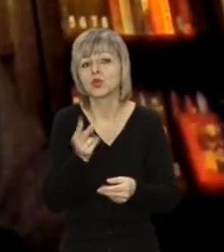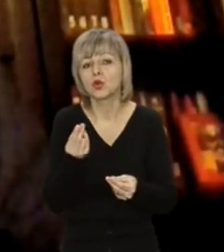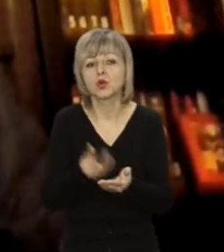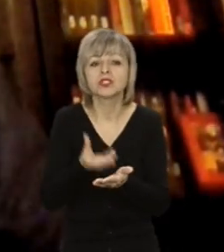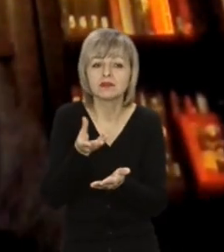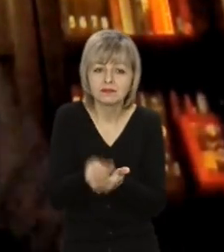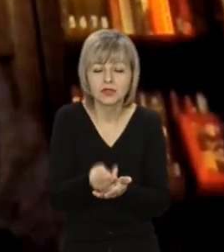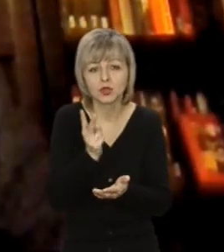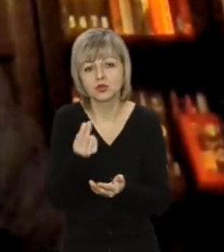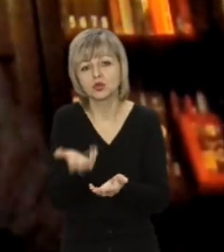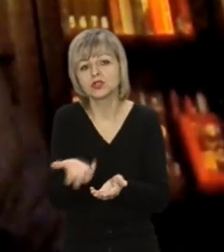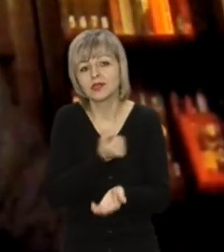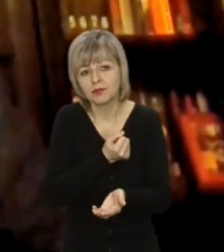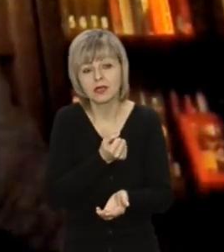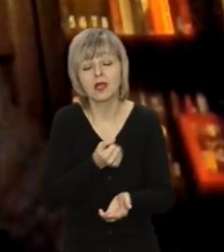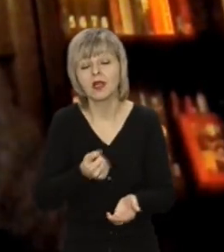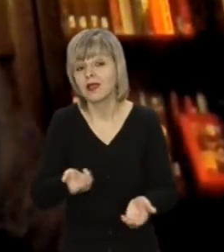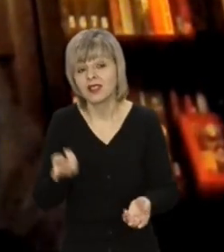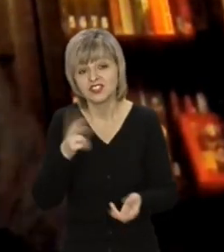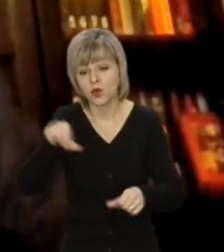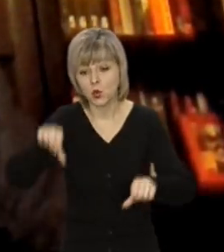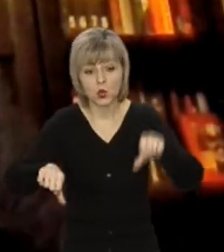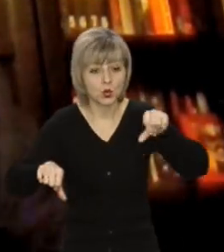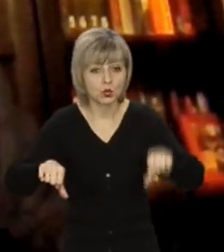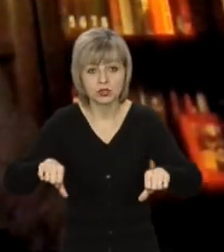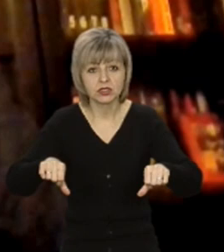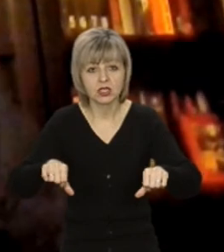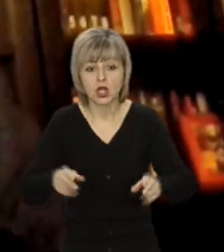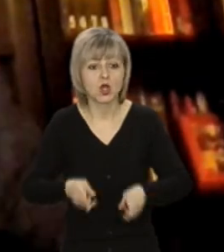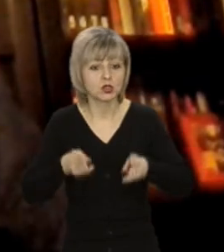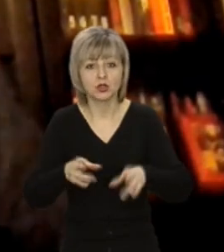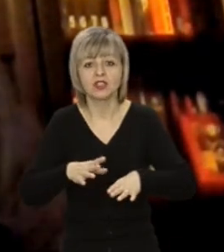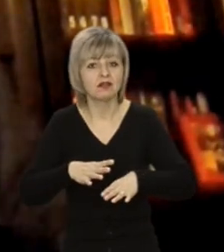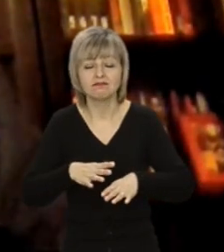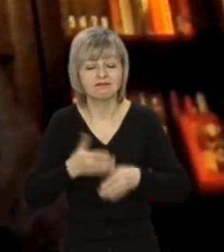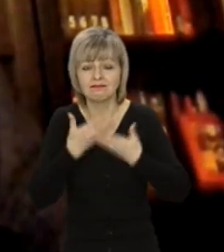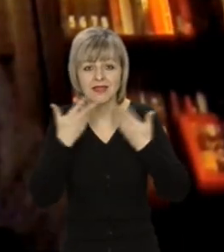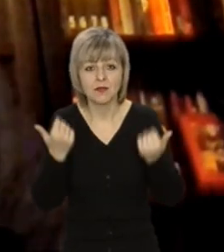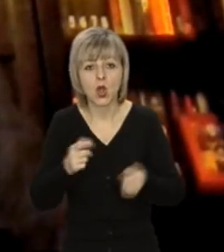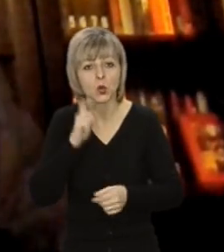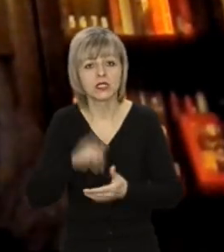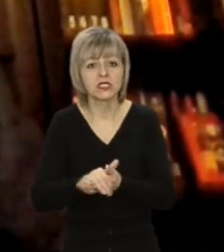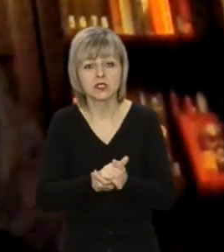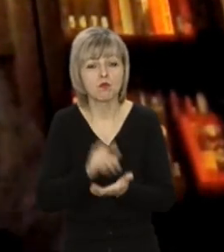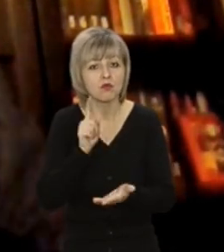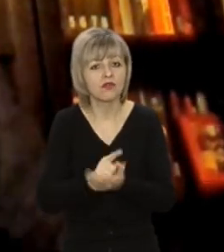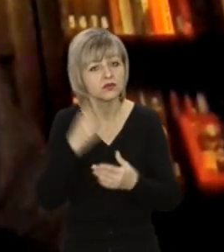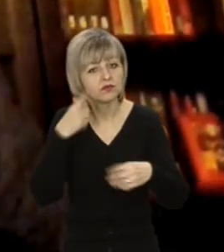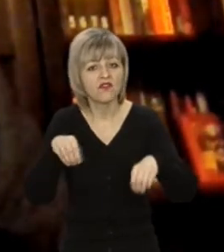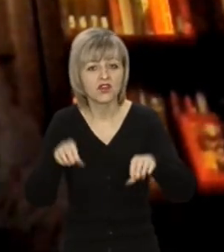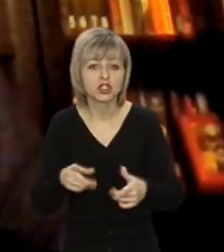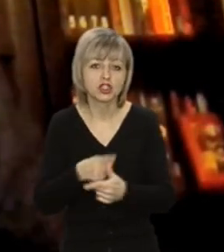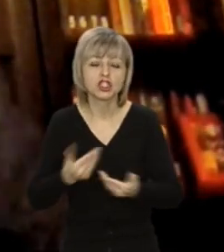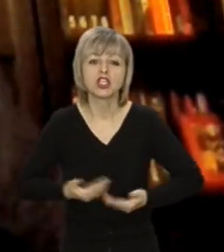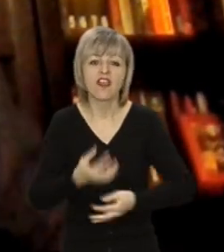хабар і погодиться, що без двох учасників злочин не відбувається. Тож, українське суспільство повинно вирішувати,